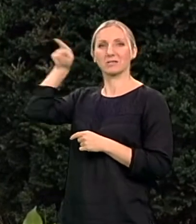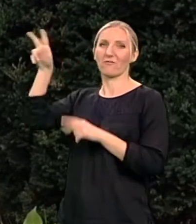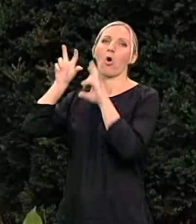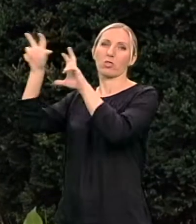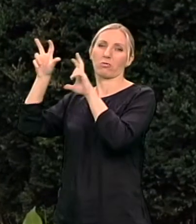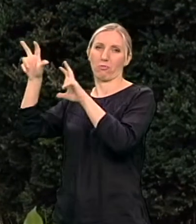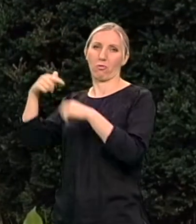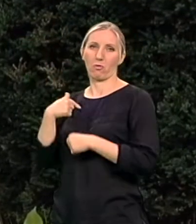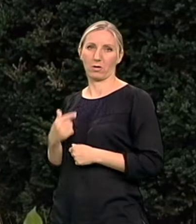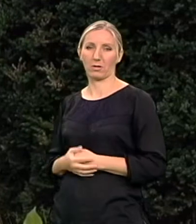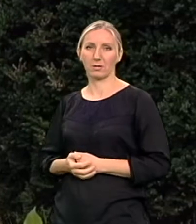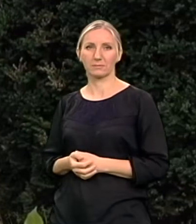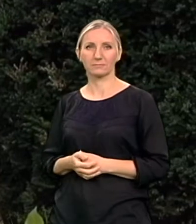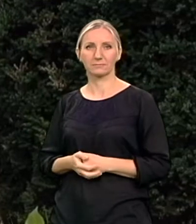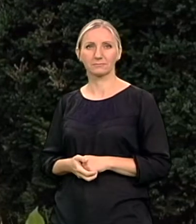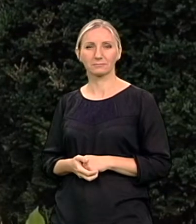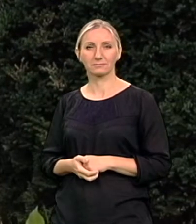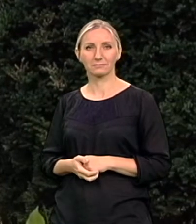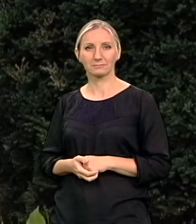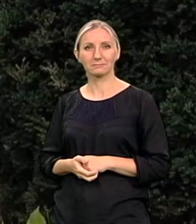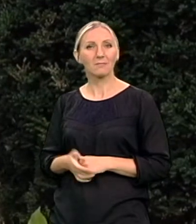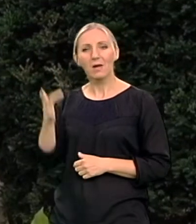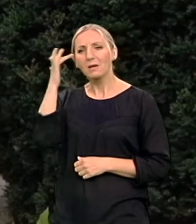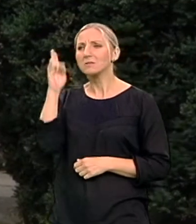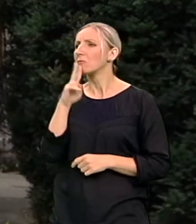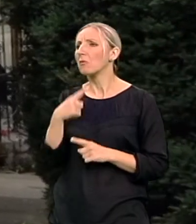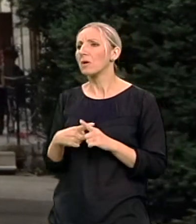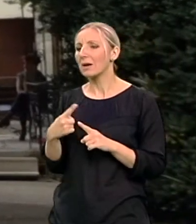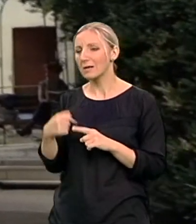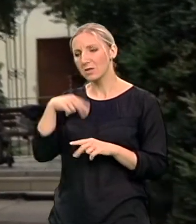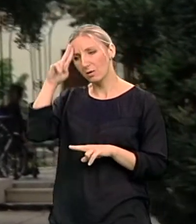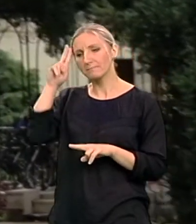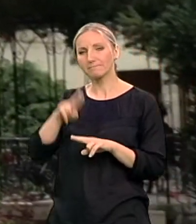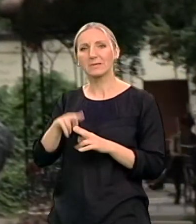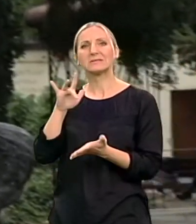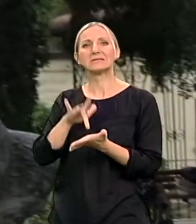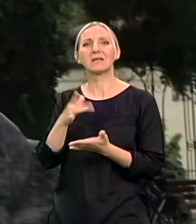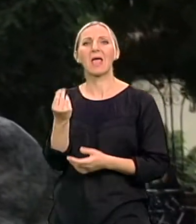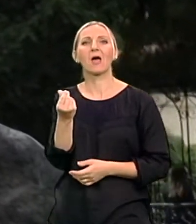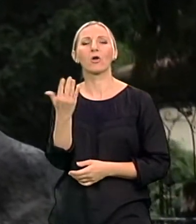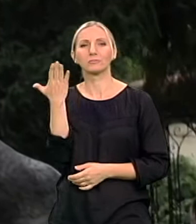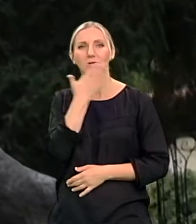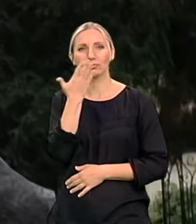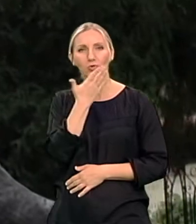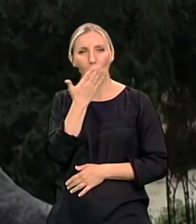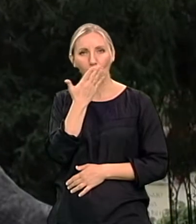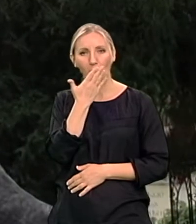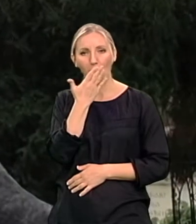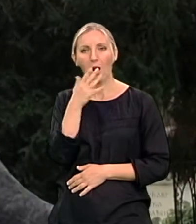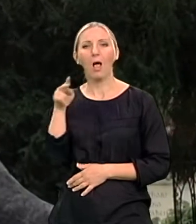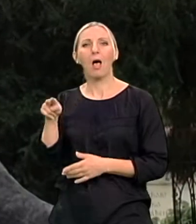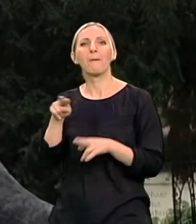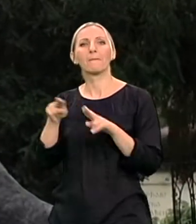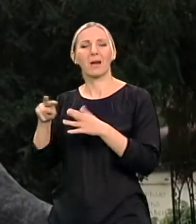odbojci. Ne znam ni dan danas kojih razloga odvučila se da upišem srednju ekonomsku školu na smeru pravni